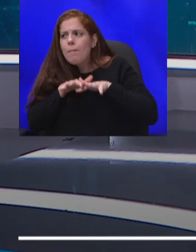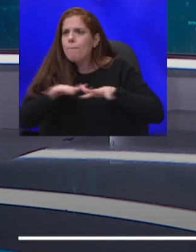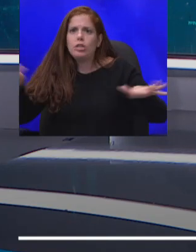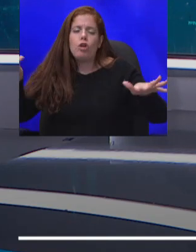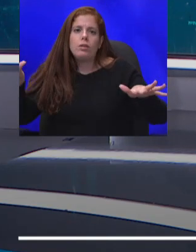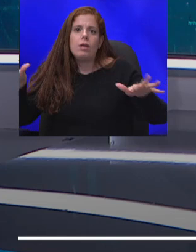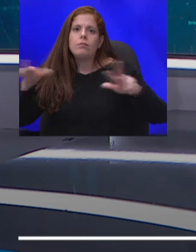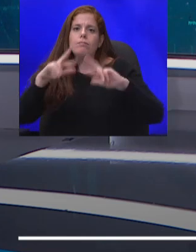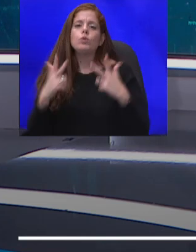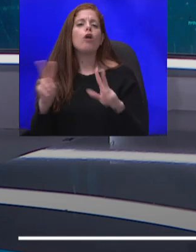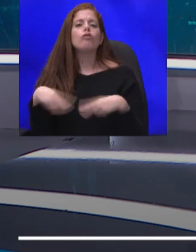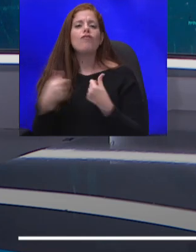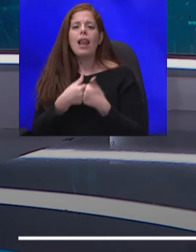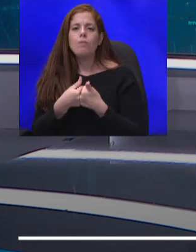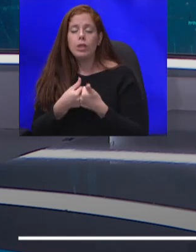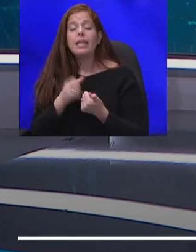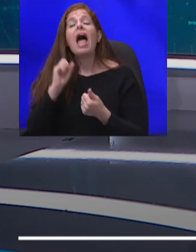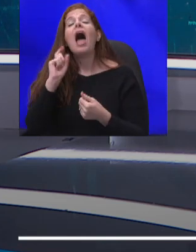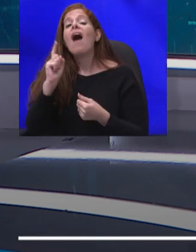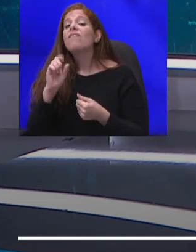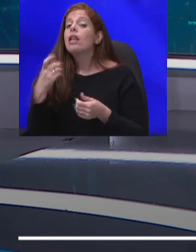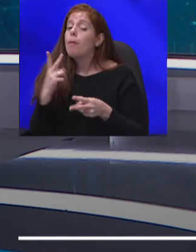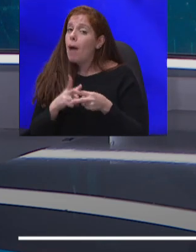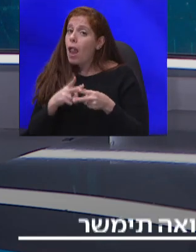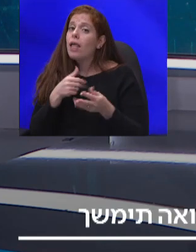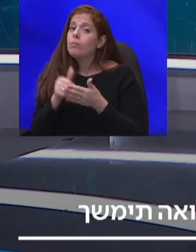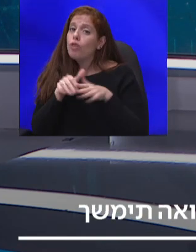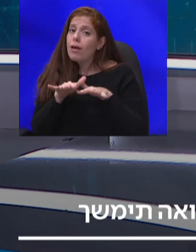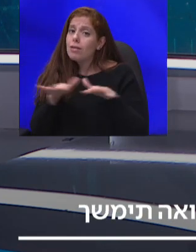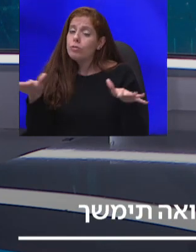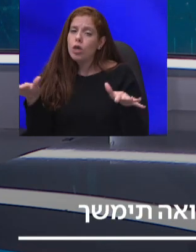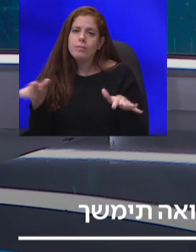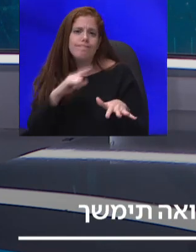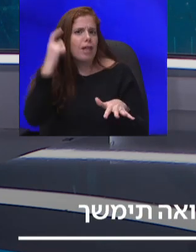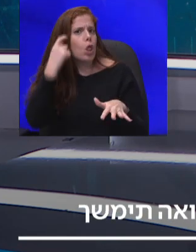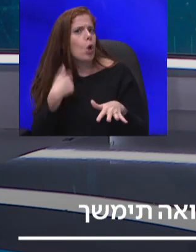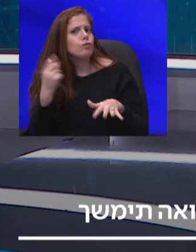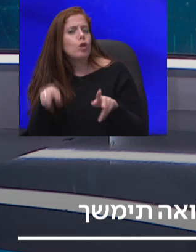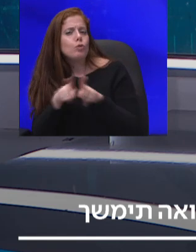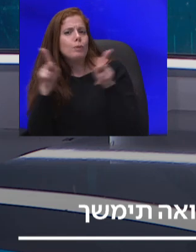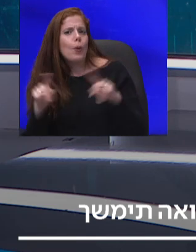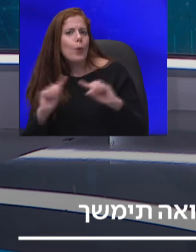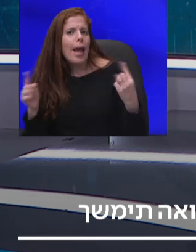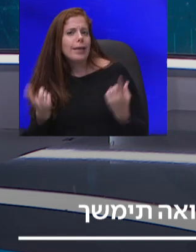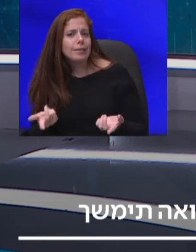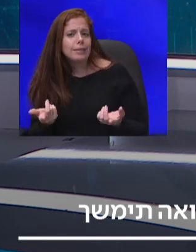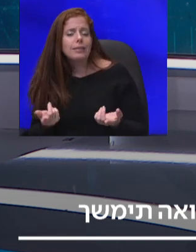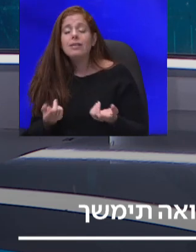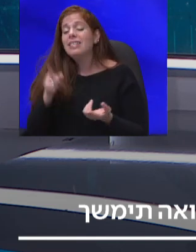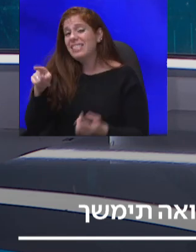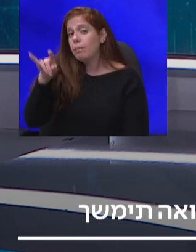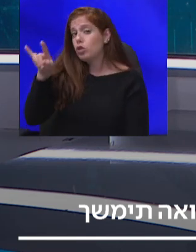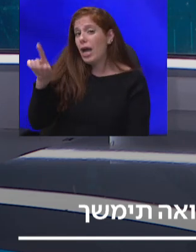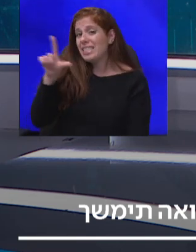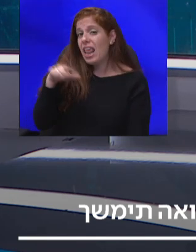אבל אם המחלה תמשיך להתפשט, אז אני לא רואה איזשהו פתרון אחר. ואיך שהוא... ולמעשה, זה מה שחזי לוי אמר היום. אם נתוני התחלו